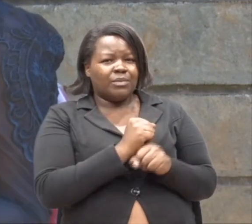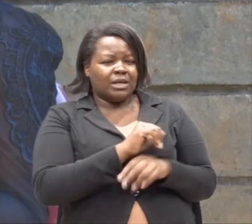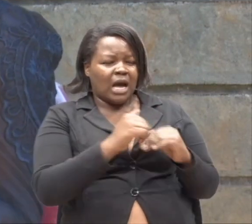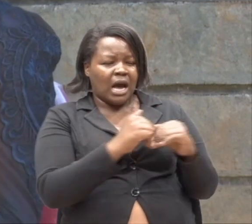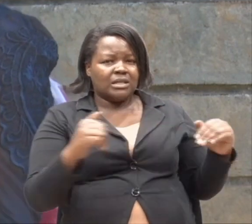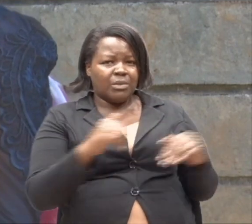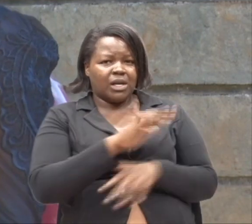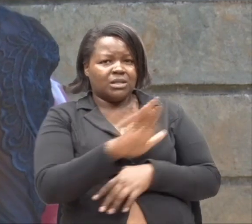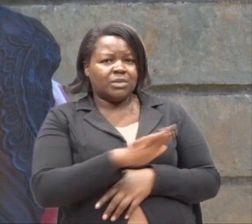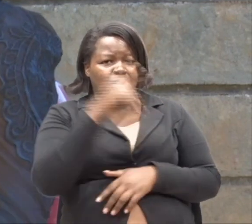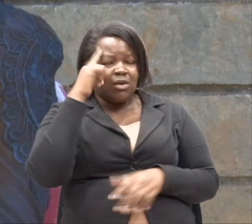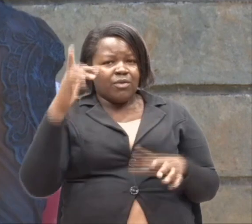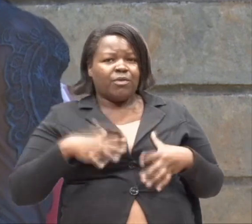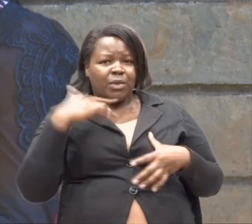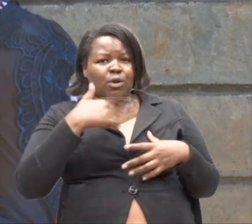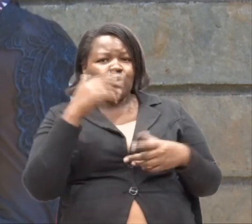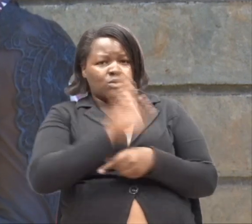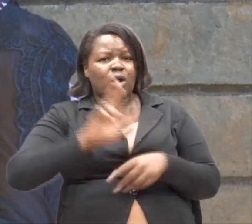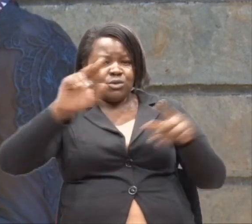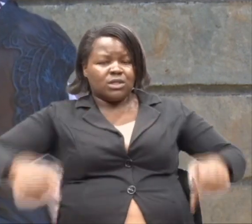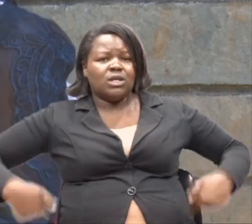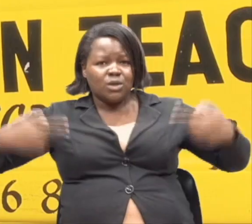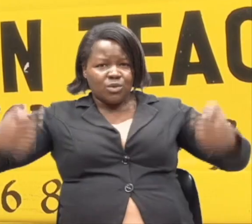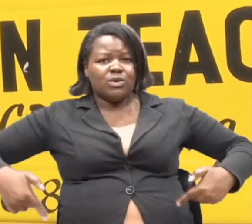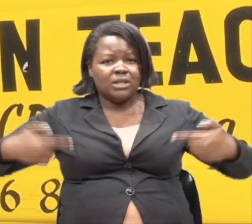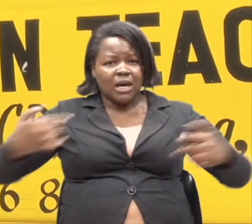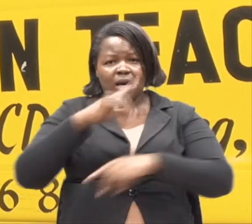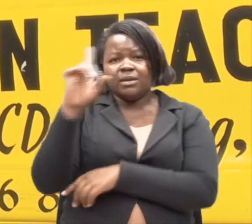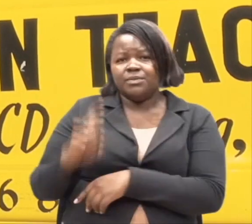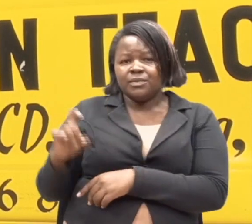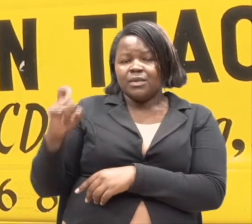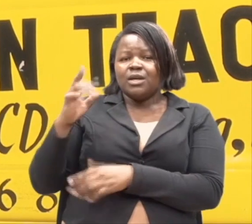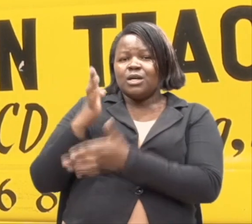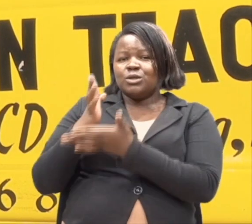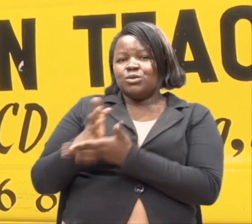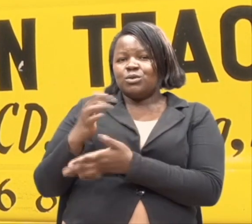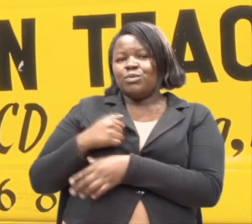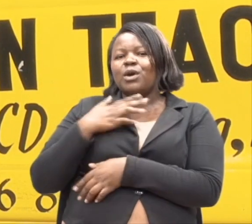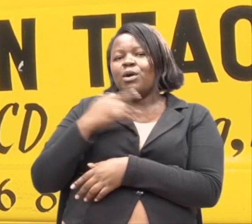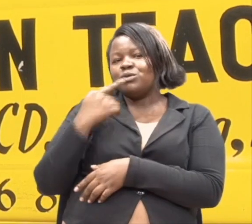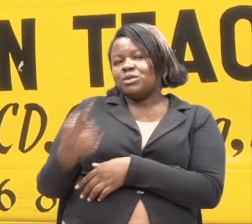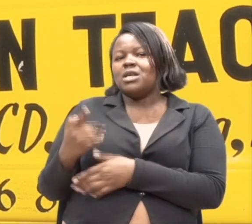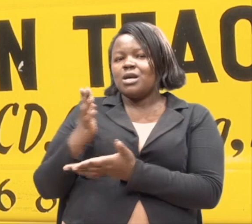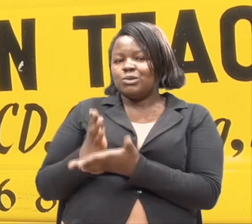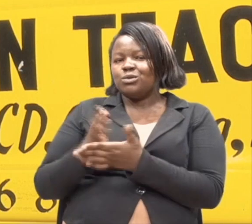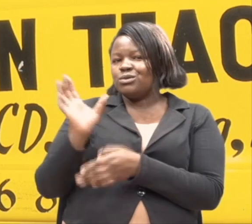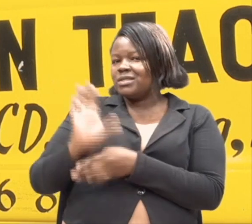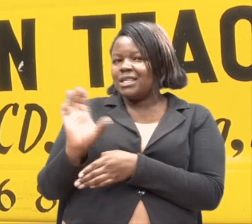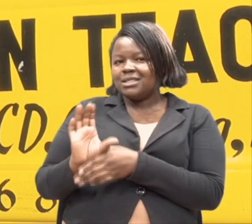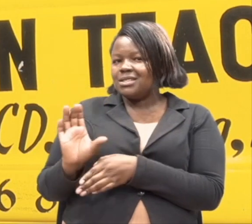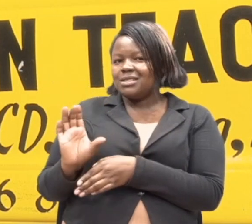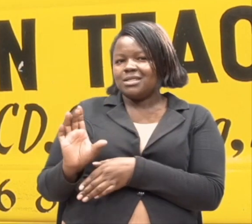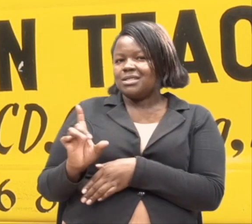hasa watu ambao anachumia viricha. Hapo niseme kweri kanisa hapo tumeachua nyuma sana.